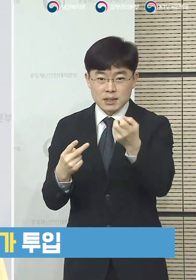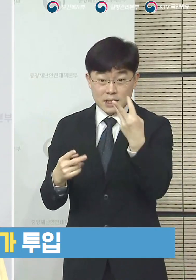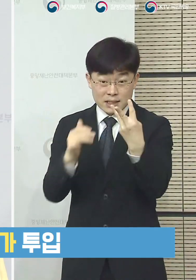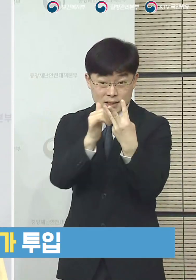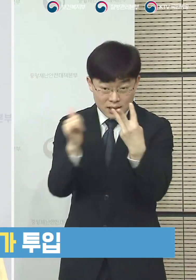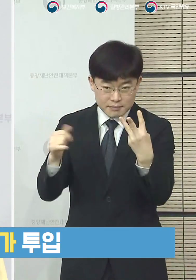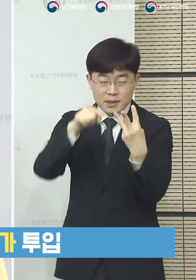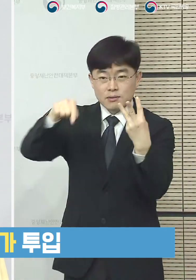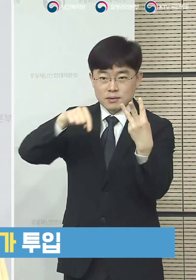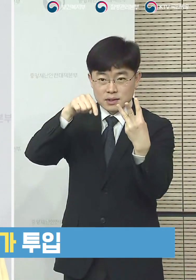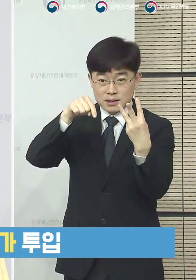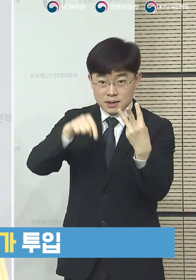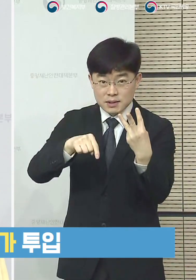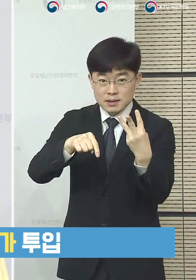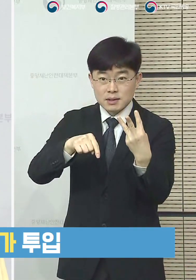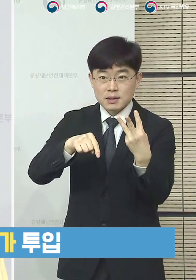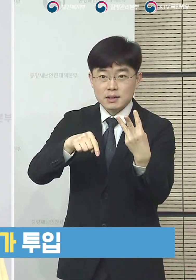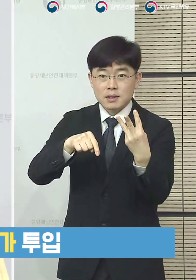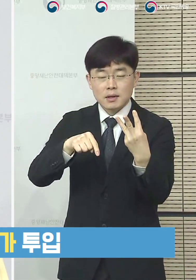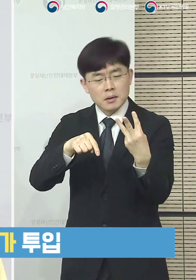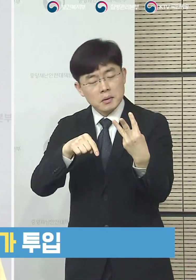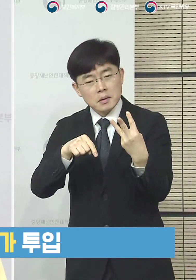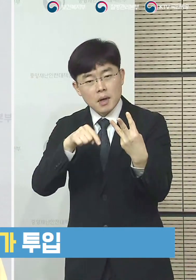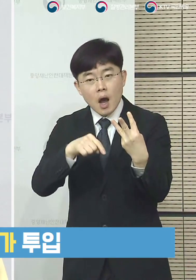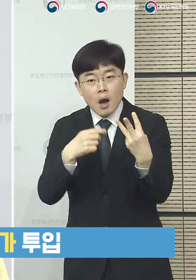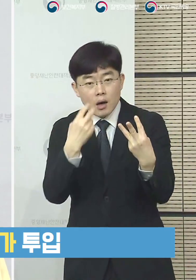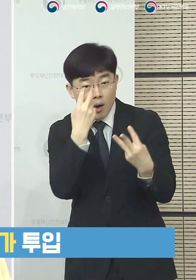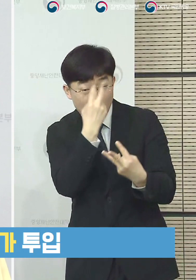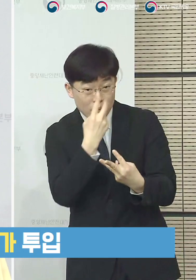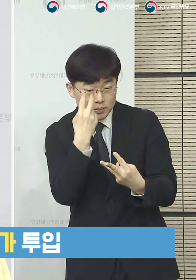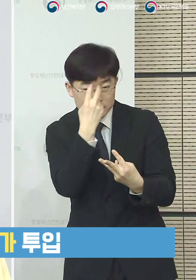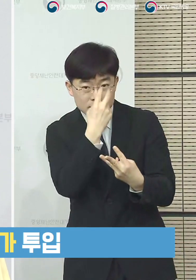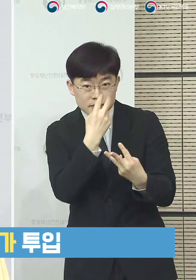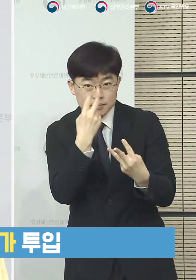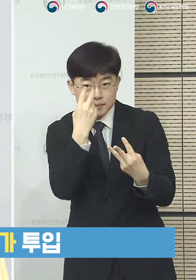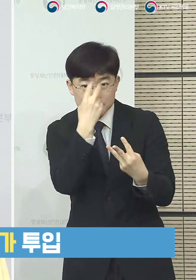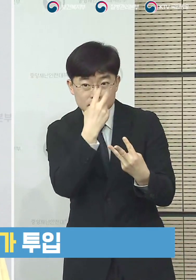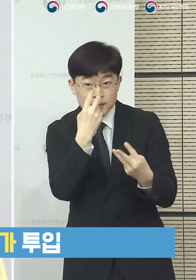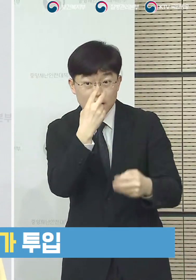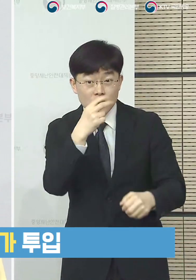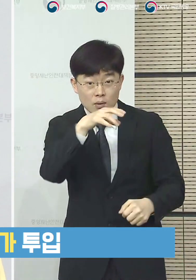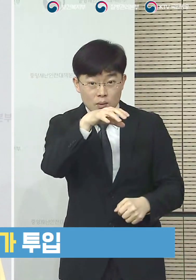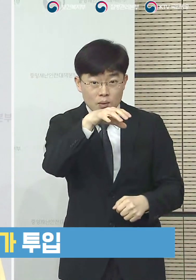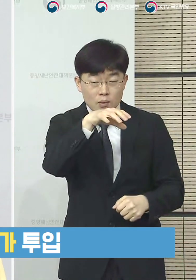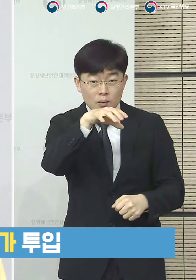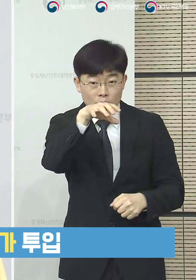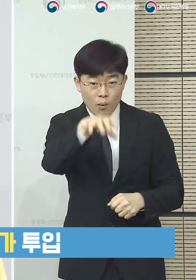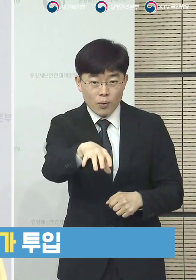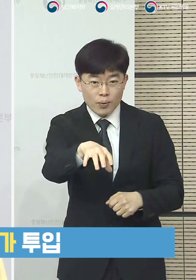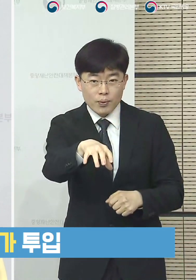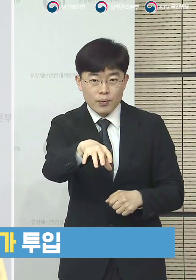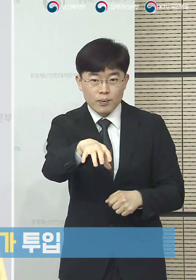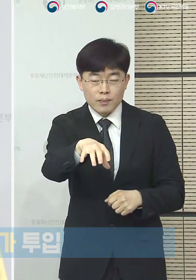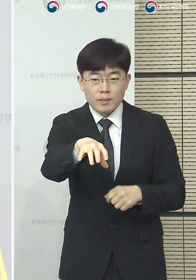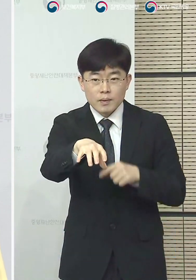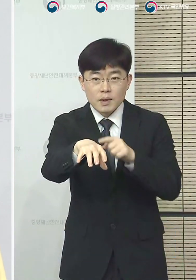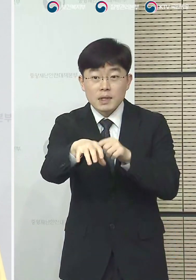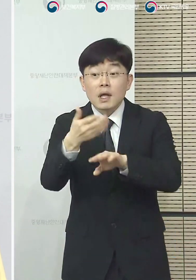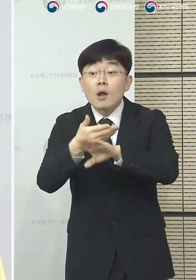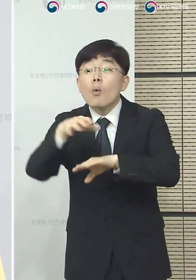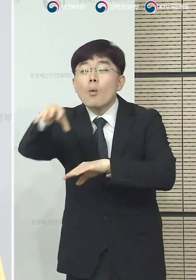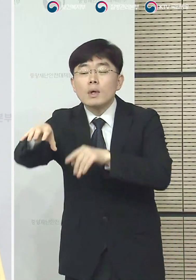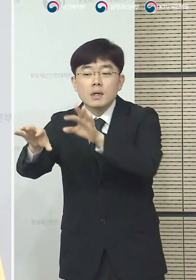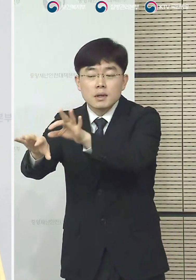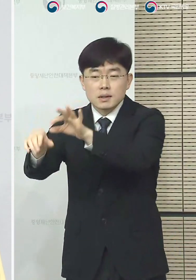주로 검역소의 지금 다른 검역소에 있는 인력 등이